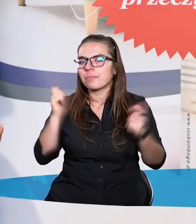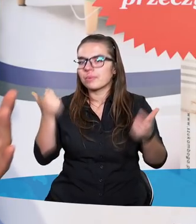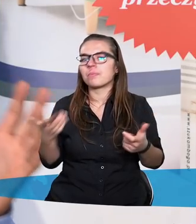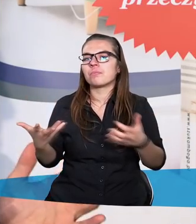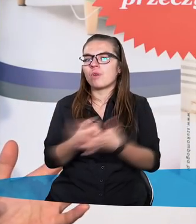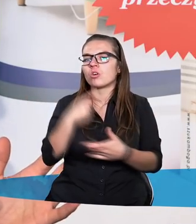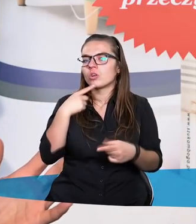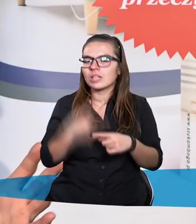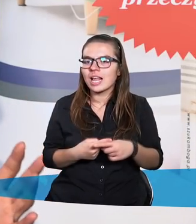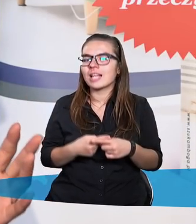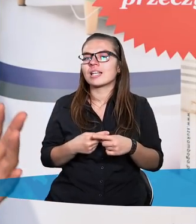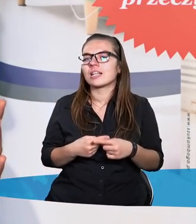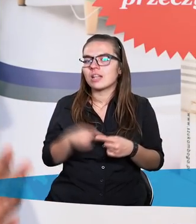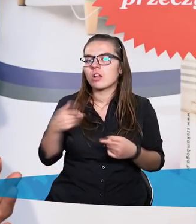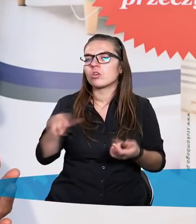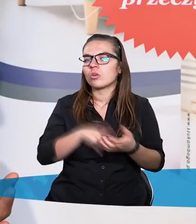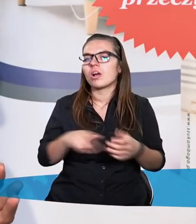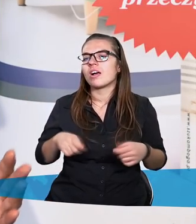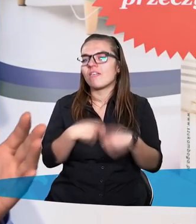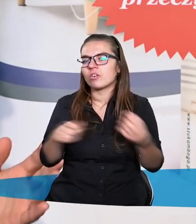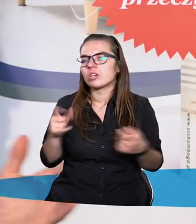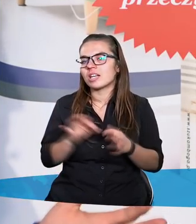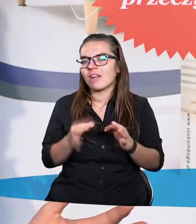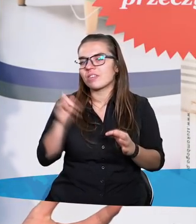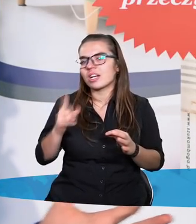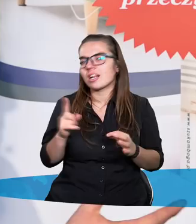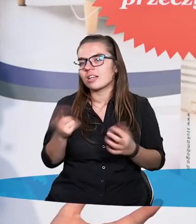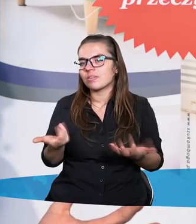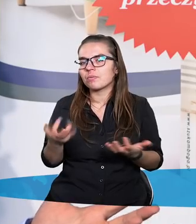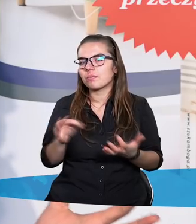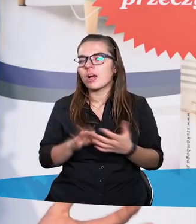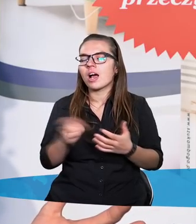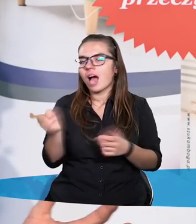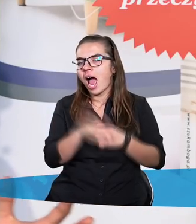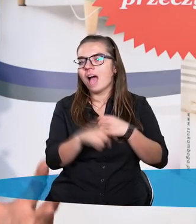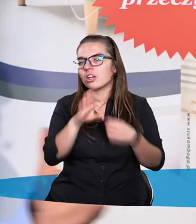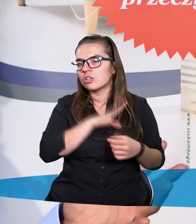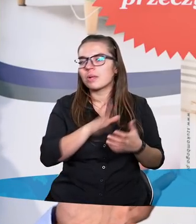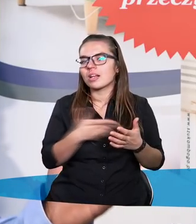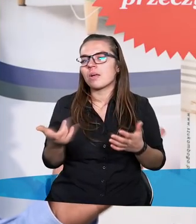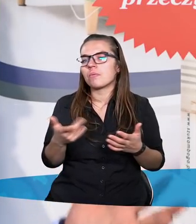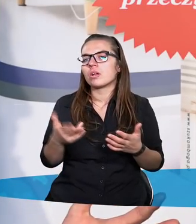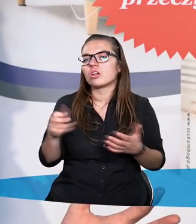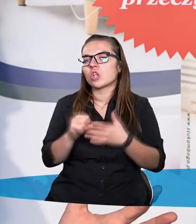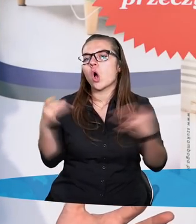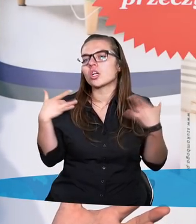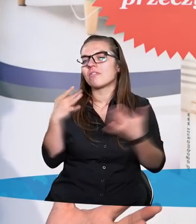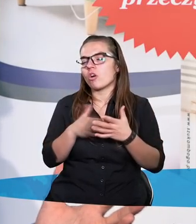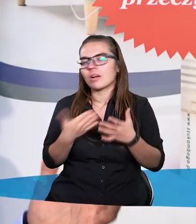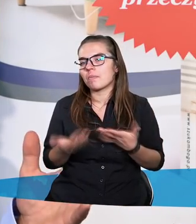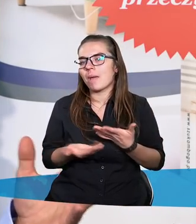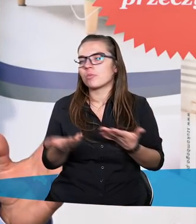podjąć decyzje, które wiążą się nawet, no u nas nie ma w kraju kary śmierci, ale powiedzmy z dożywociem.